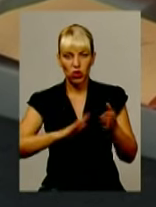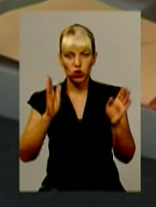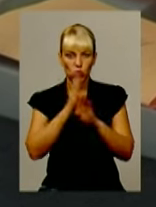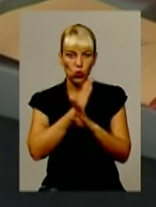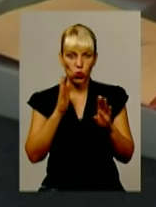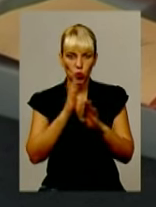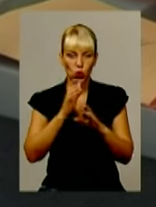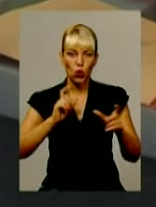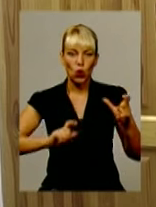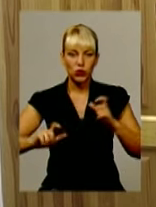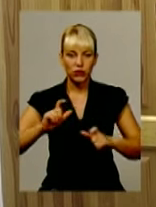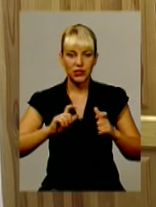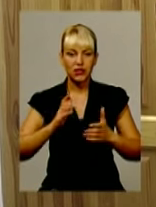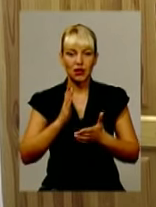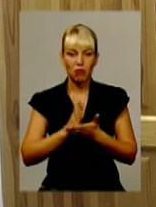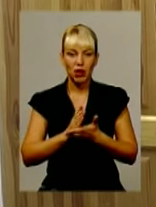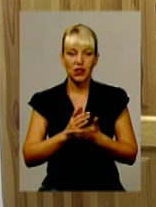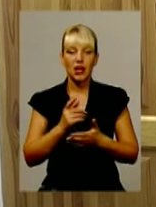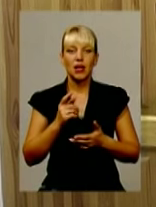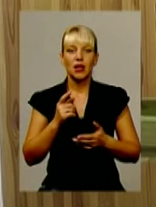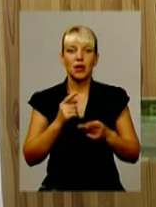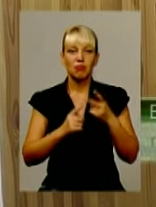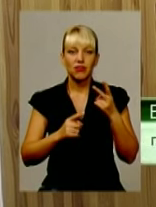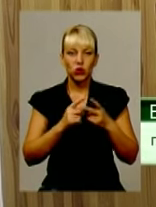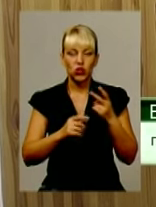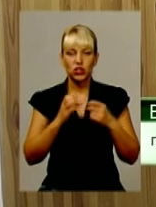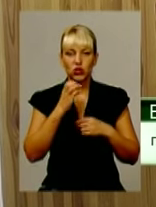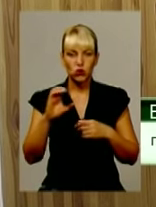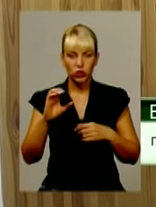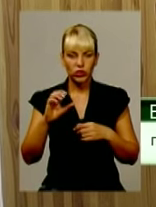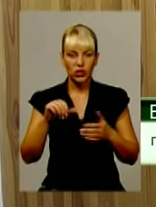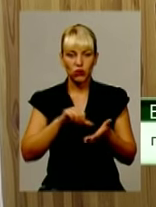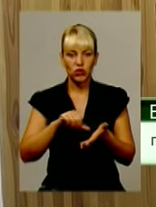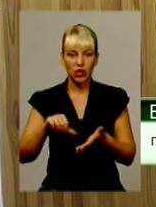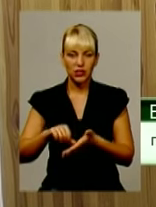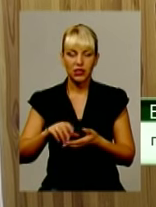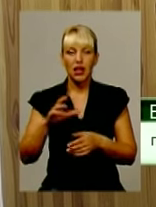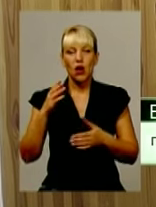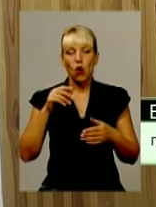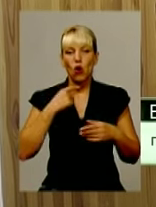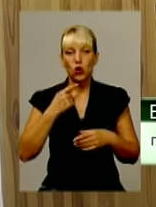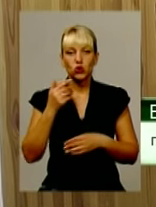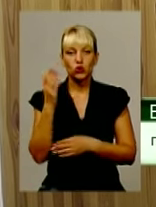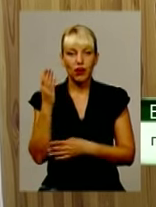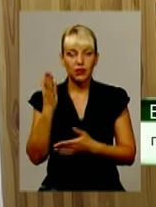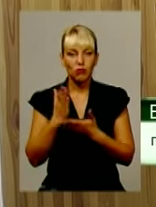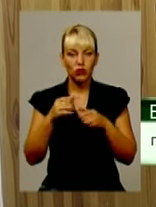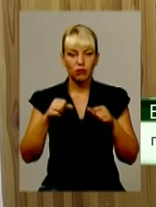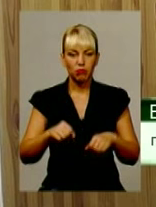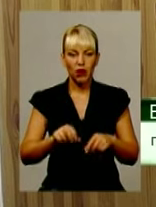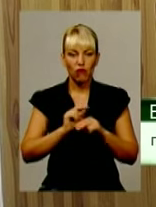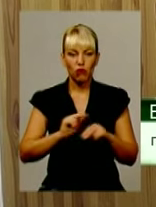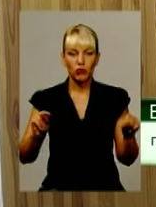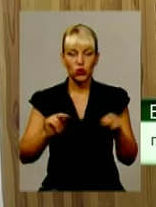майже півтори сотні виборців. Голосувати мають право усі наукові і науково-педагогічні працівники, які працюють за основним місцем роботи. Таких в нас є на сьогодні